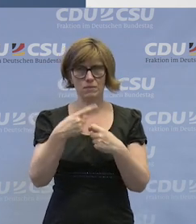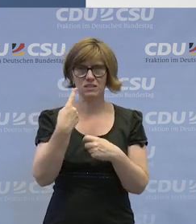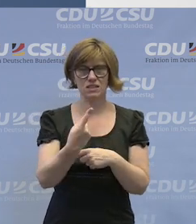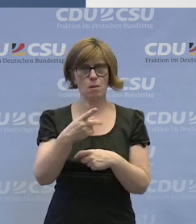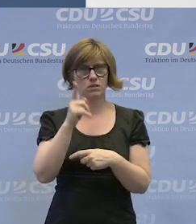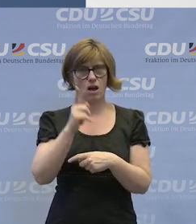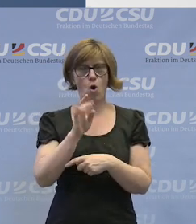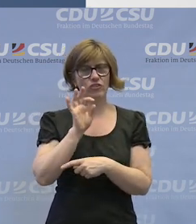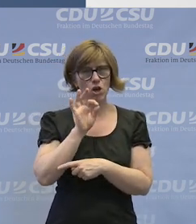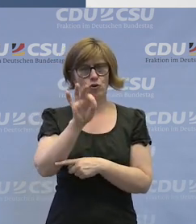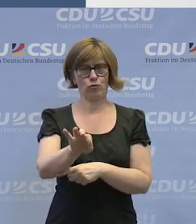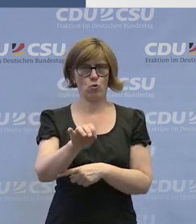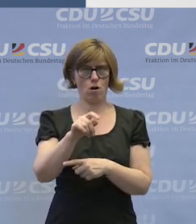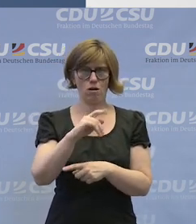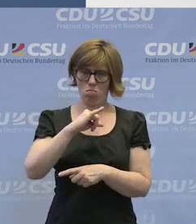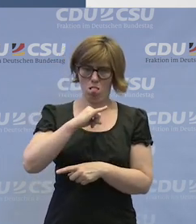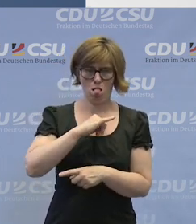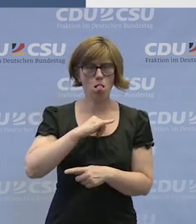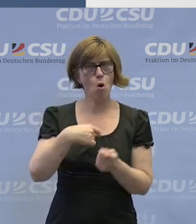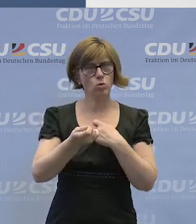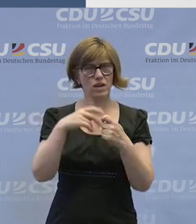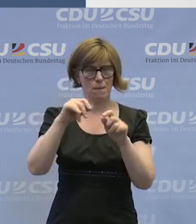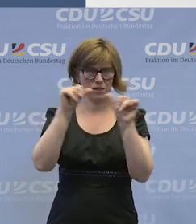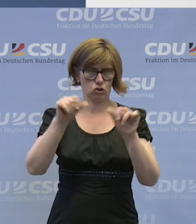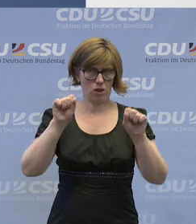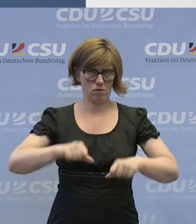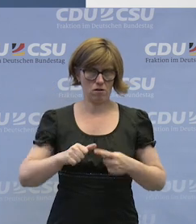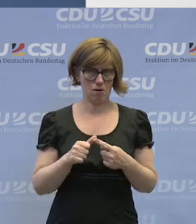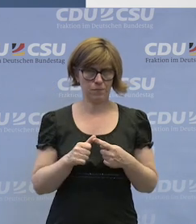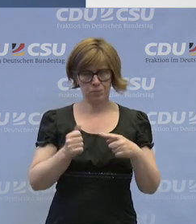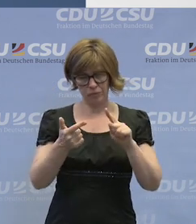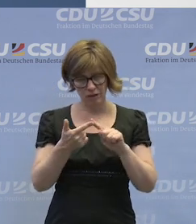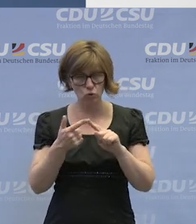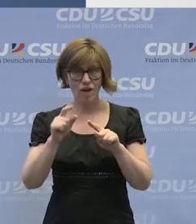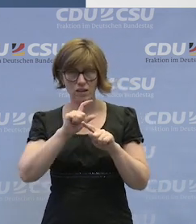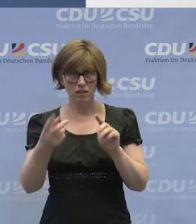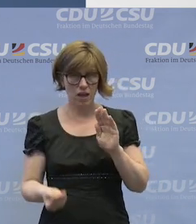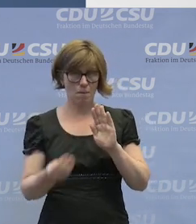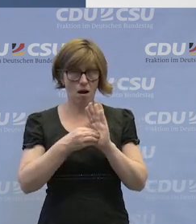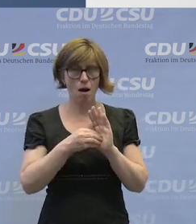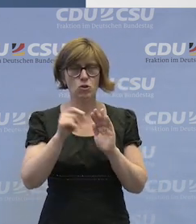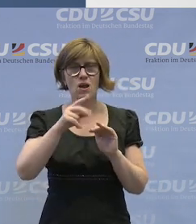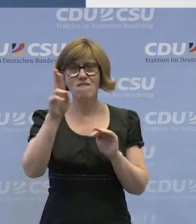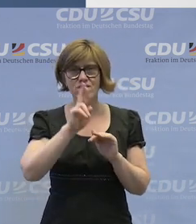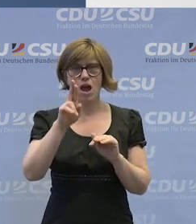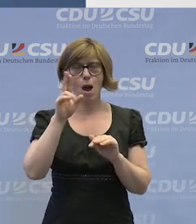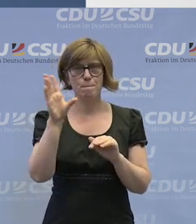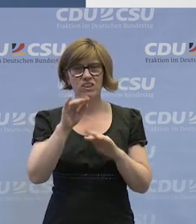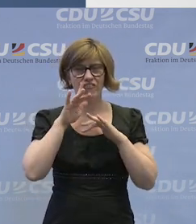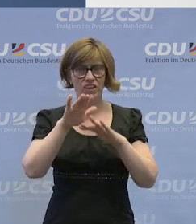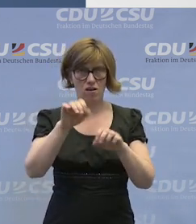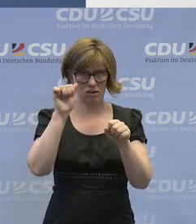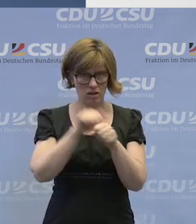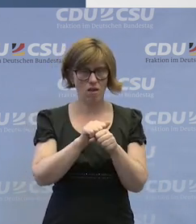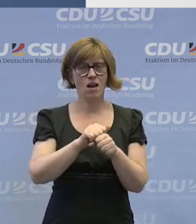Sinne das Unternehmen mitgestalten können. Und es hat aber auch noch einen zweiten Akzent, nämlich nur wer mitwirkt,